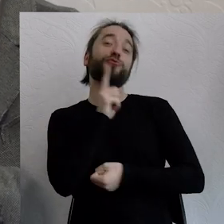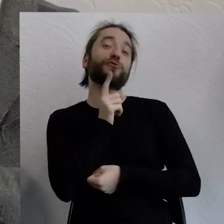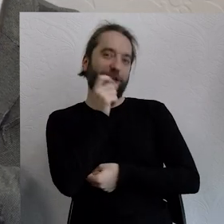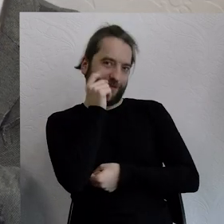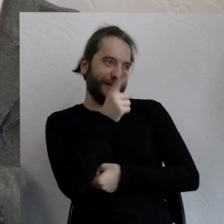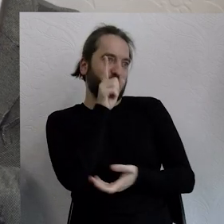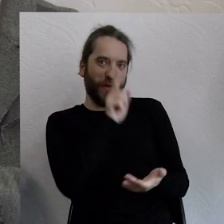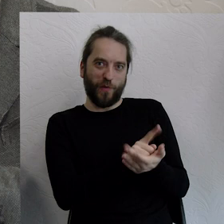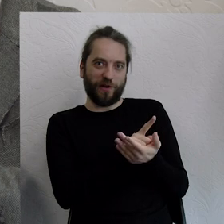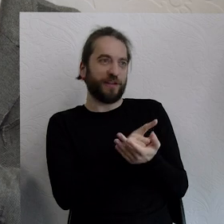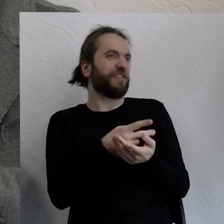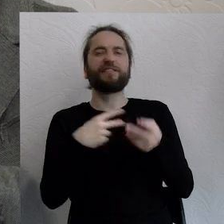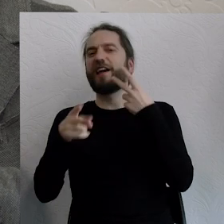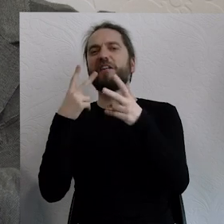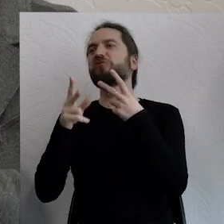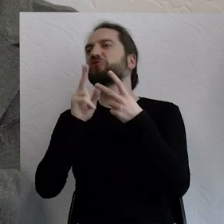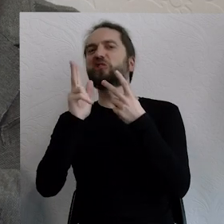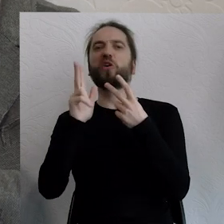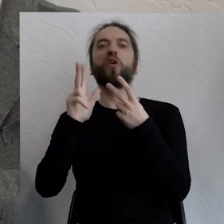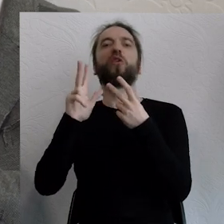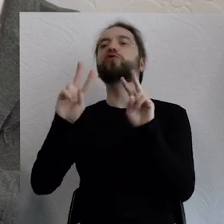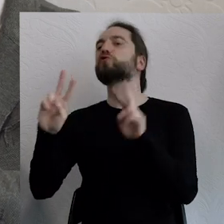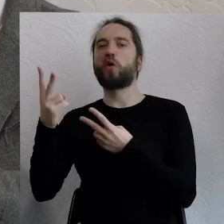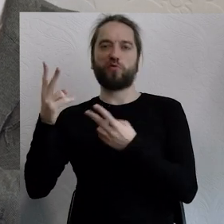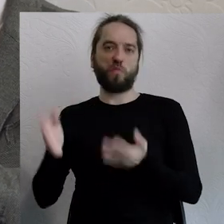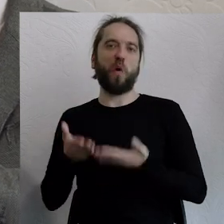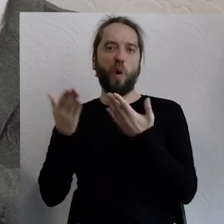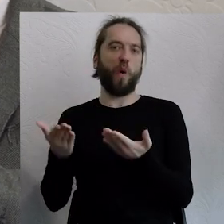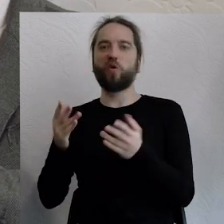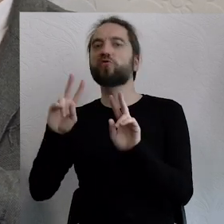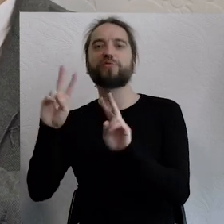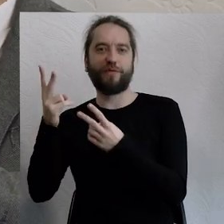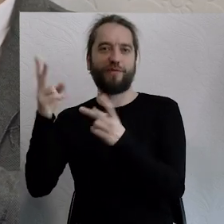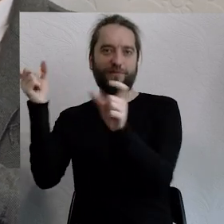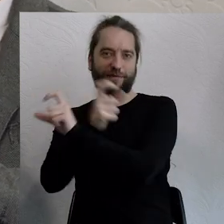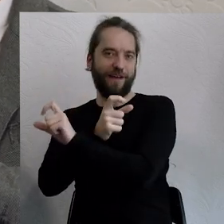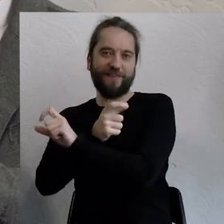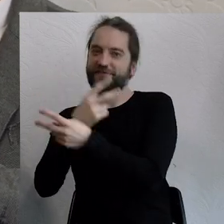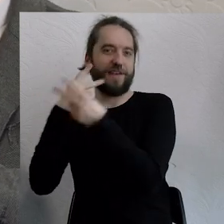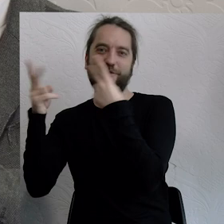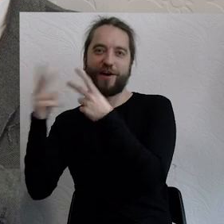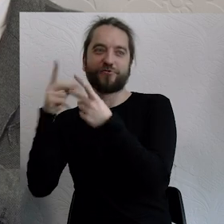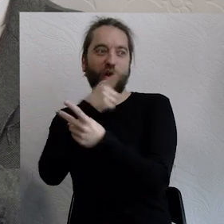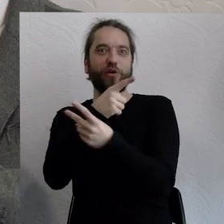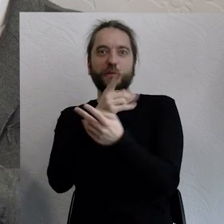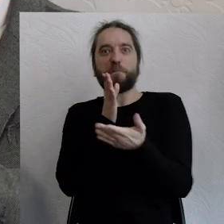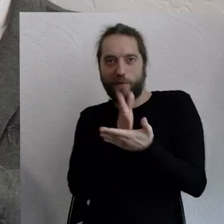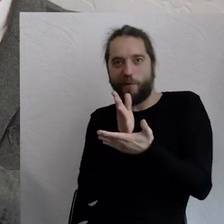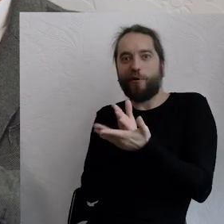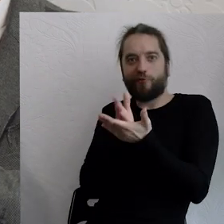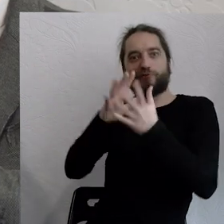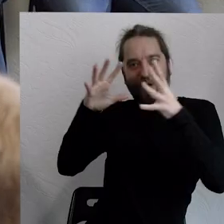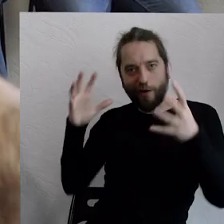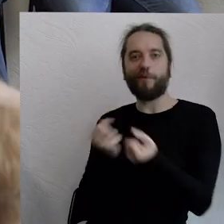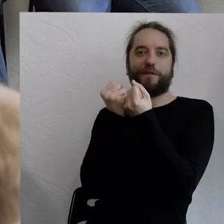patrzyła kto z którego kontynentu pochodzi albo kto w jakim kraju, pod jaką flagą sobie mieszka. Tak mi się wydaje, a wydaje mi się też